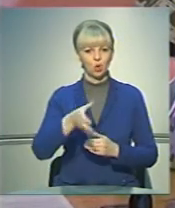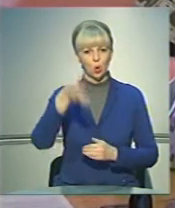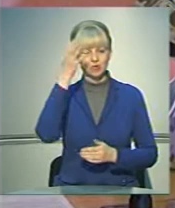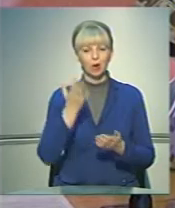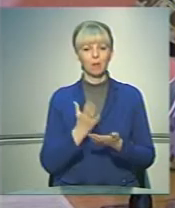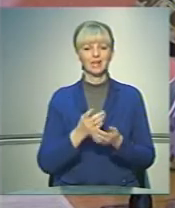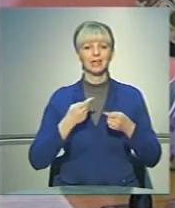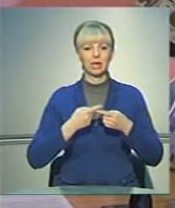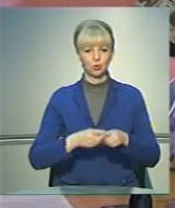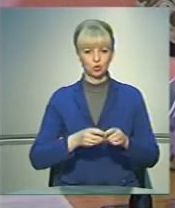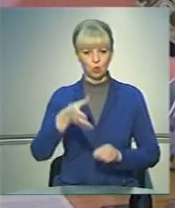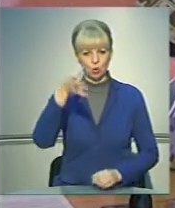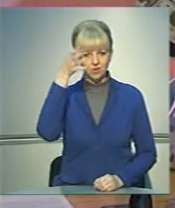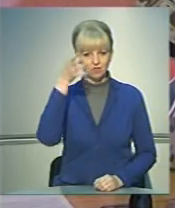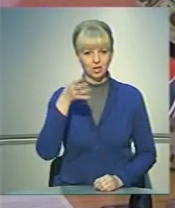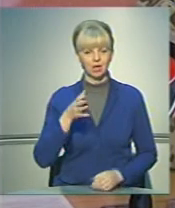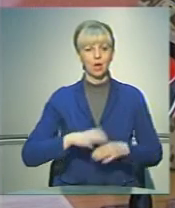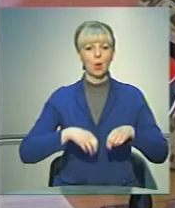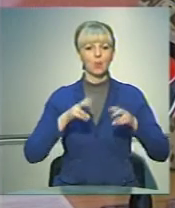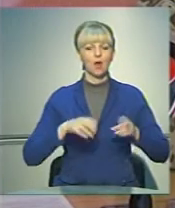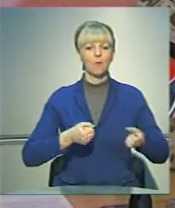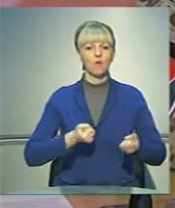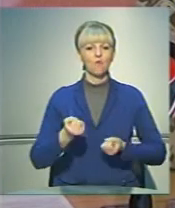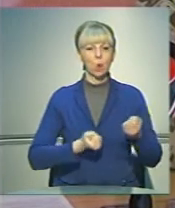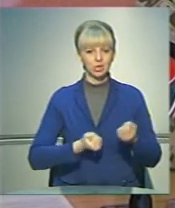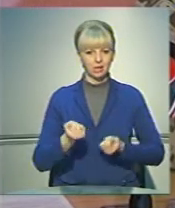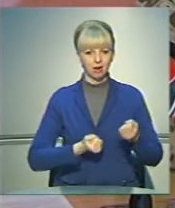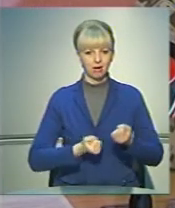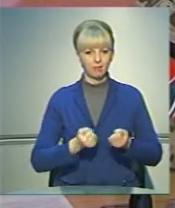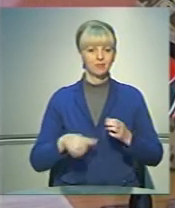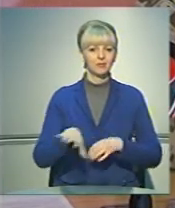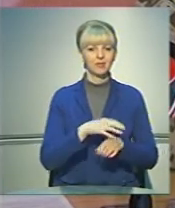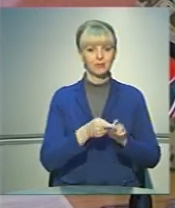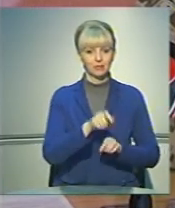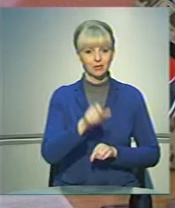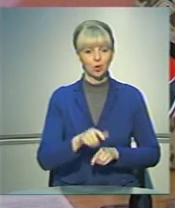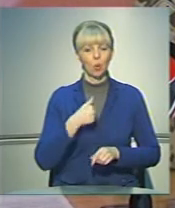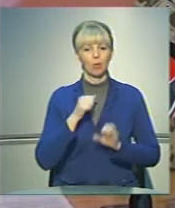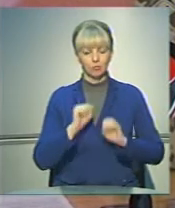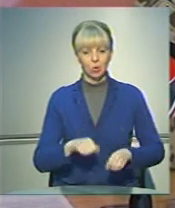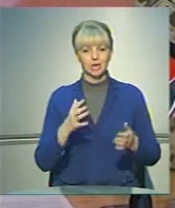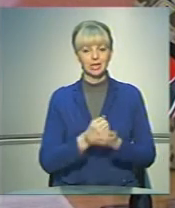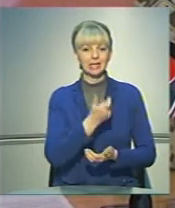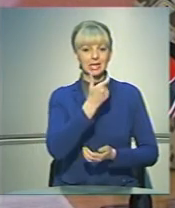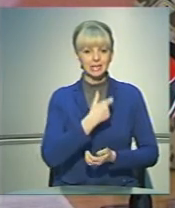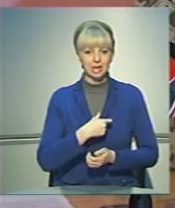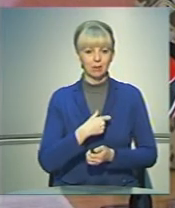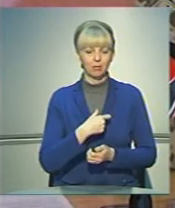технічну освіту, з професіями водія. Всі ці люди можуть в мене знайти для себе